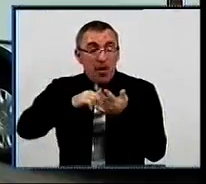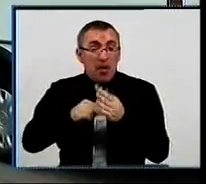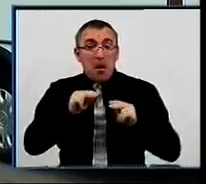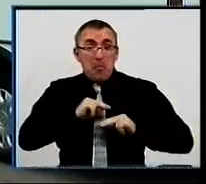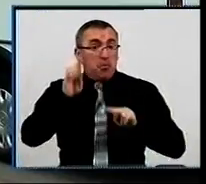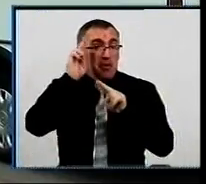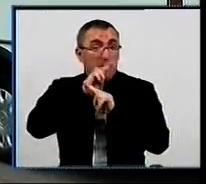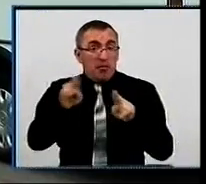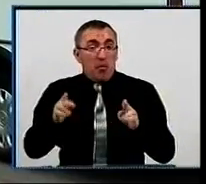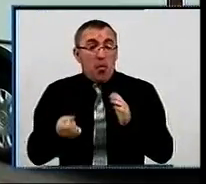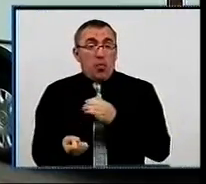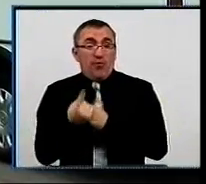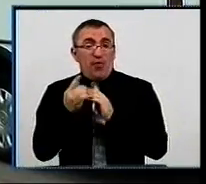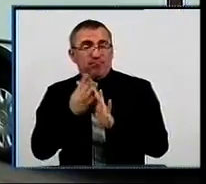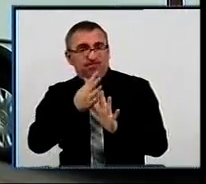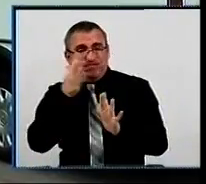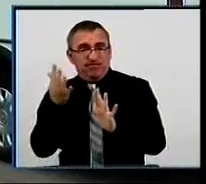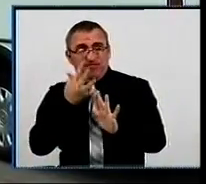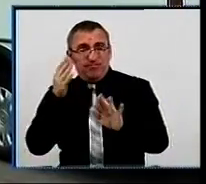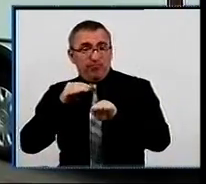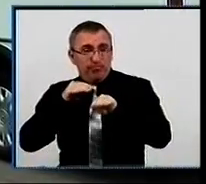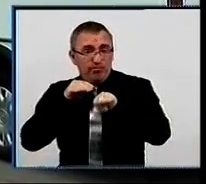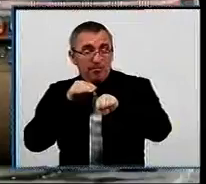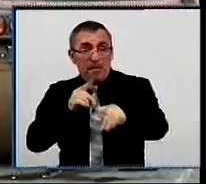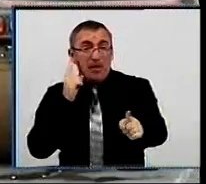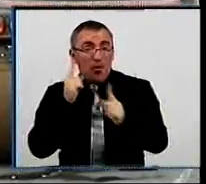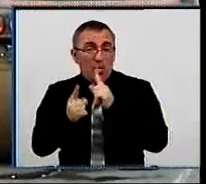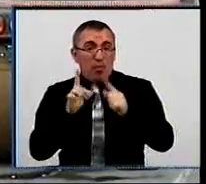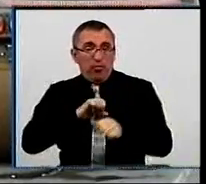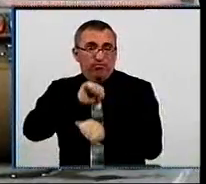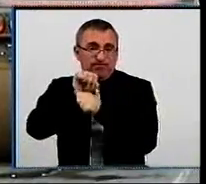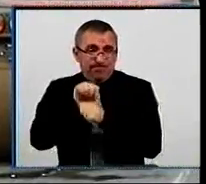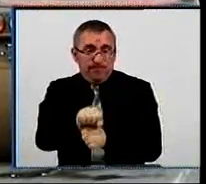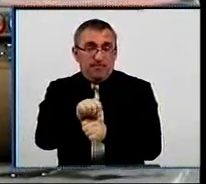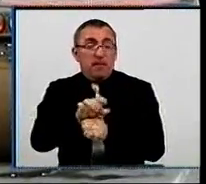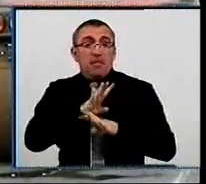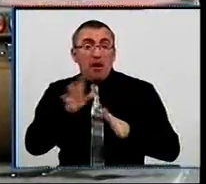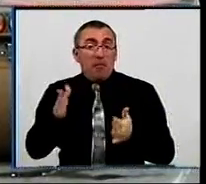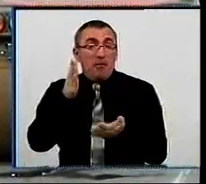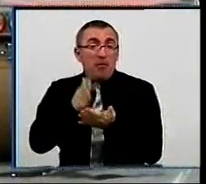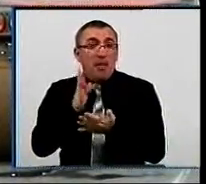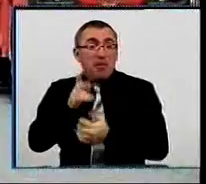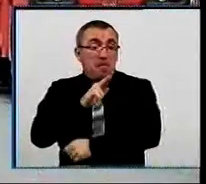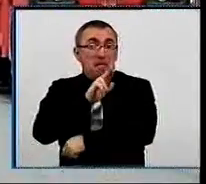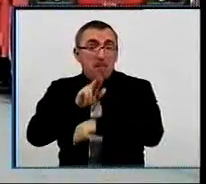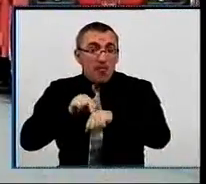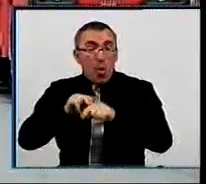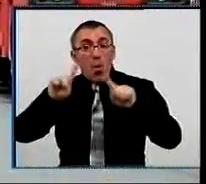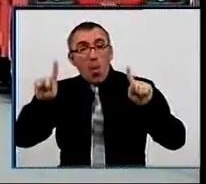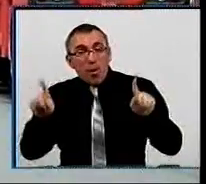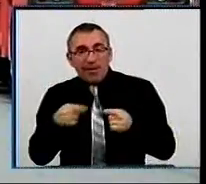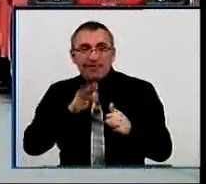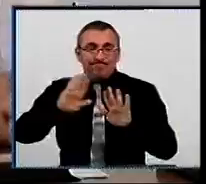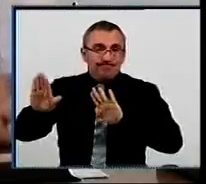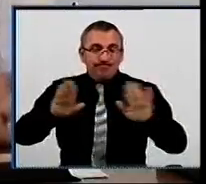не знали, тож утворилися численні затори і рух транспорту був паралізований. Не було на місці і патрульних, які б зорганізували рух.